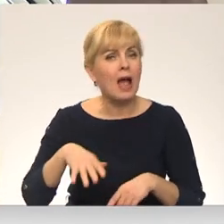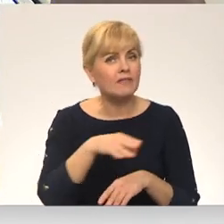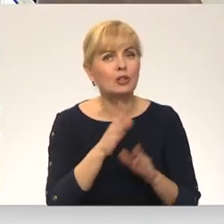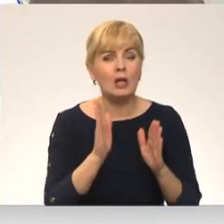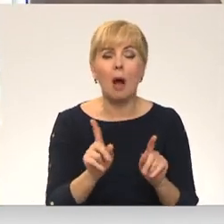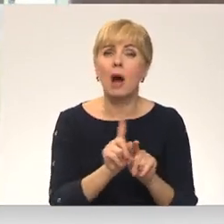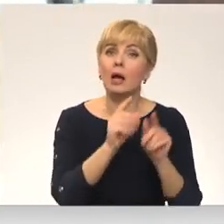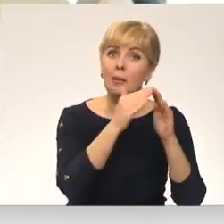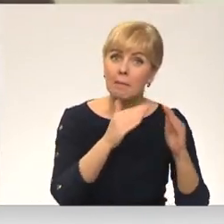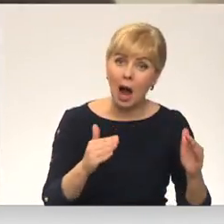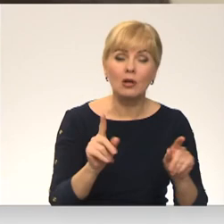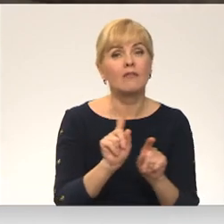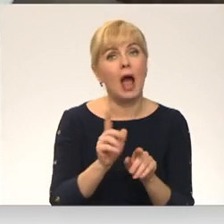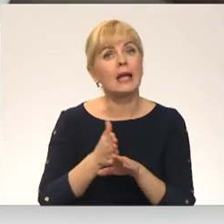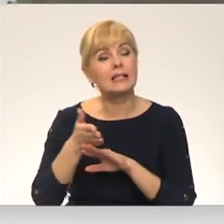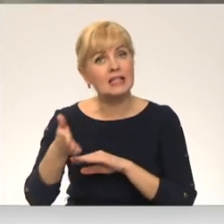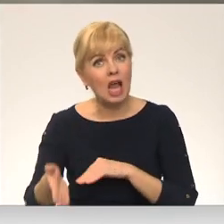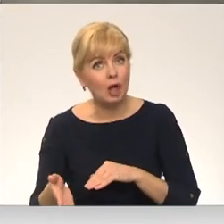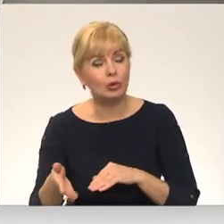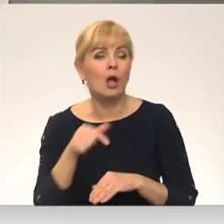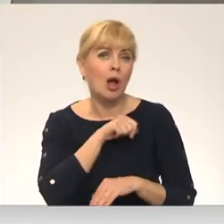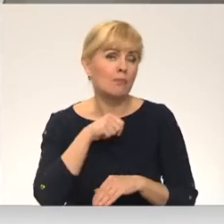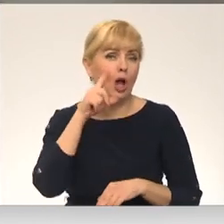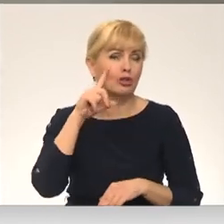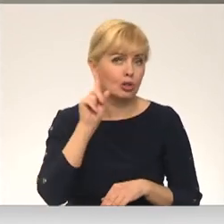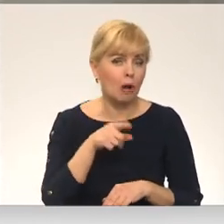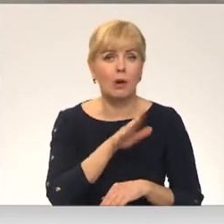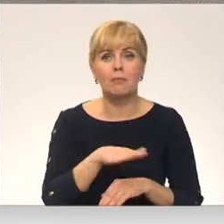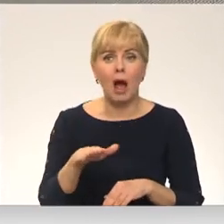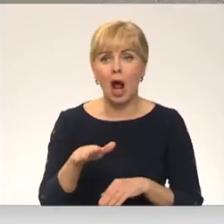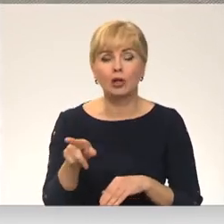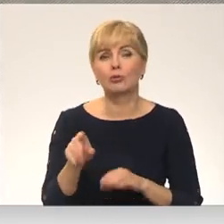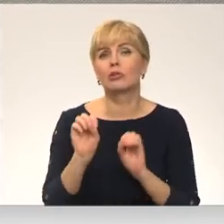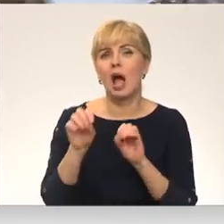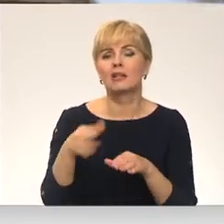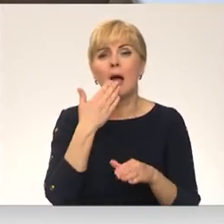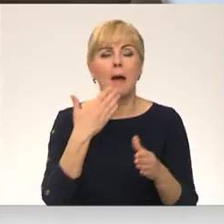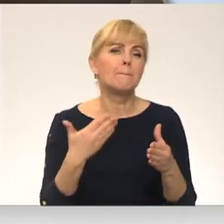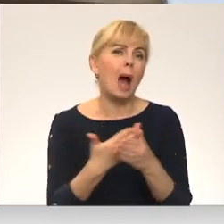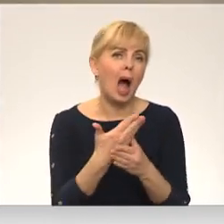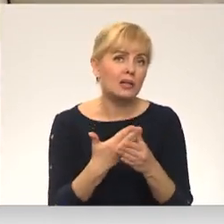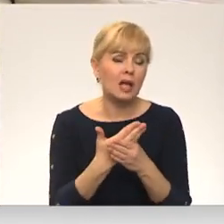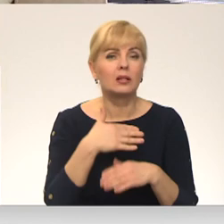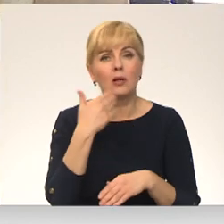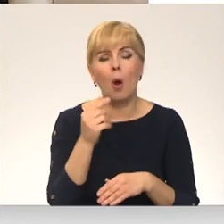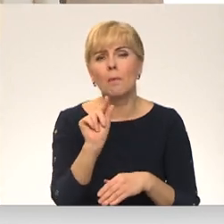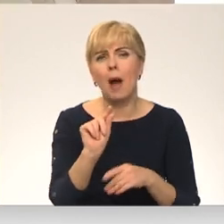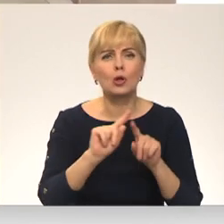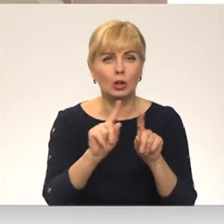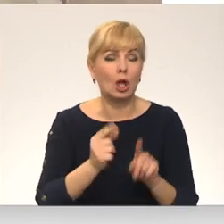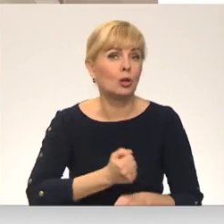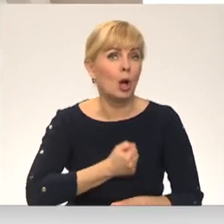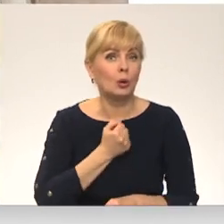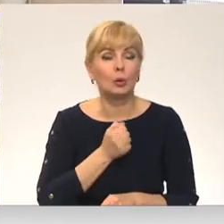– gan mājās, gan esot ciemos. Šķiet pašsaprotam bērnam neāc tāt pieejamas baterijas, tomēr ir daudz mazu lietu, par kurām pat